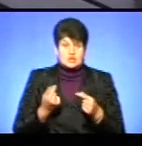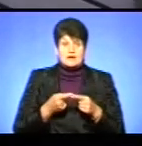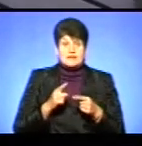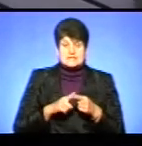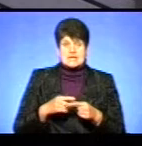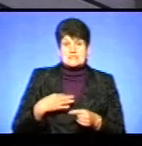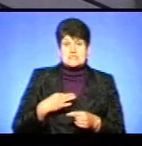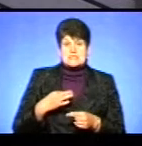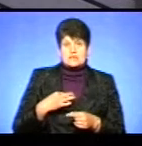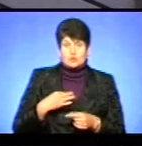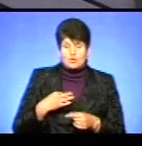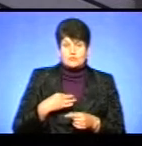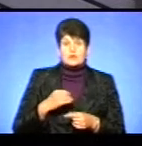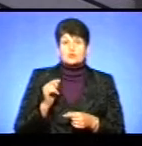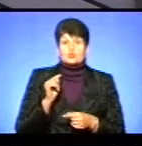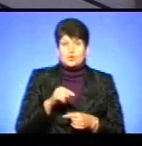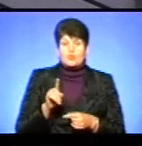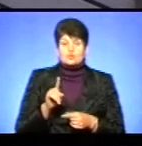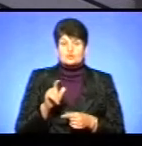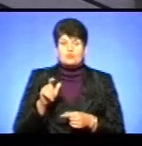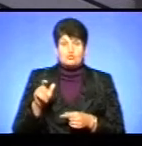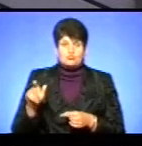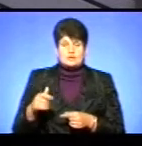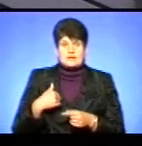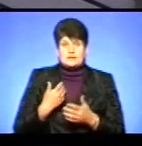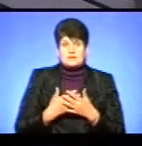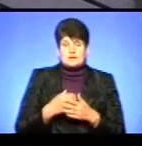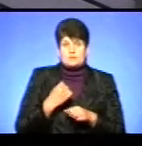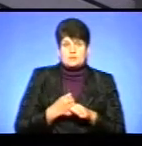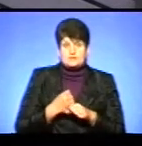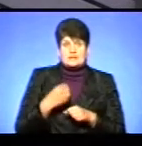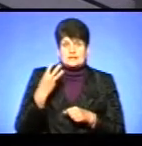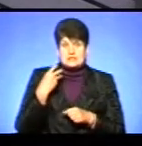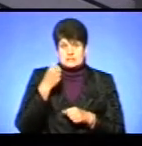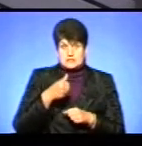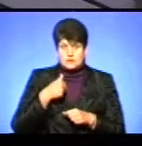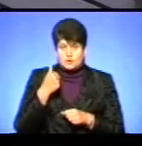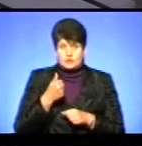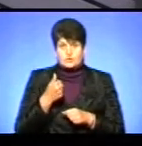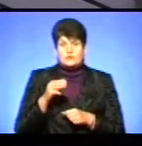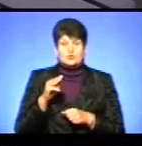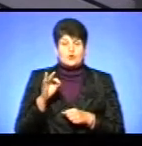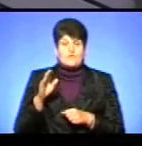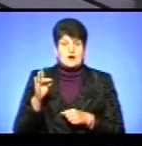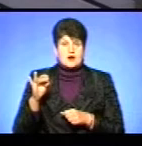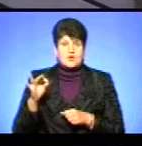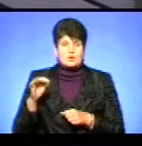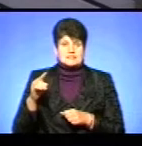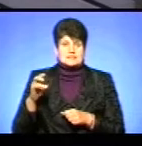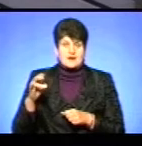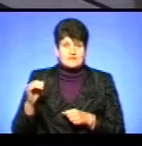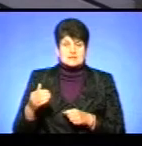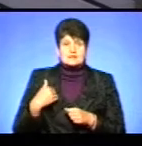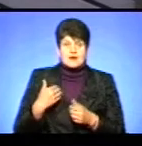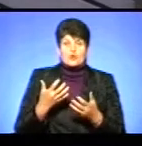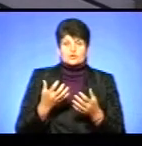ігнорування того, що люди... Я, наприклад, проробила 30 років старшим товарознавцем. Ну, це вже другое питання. Я